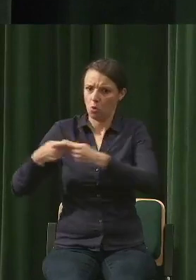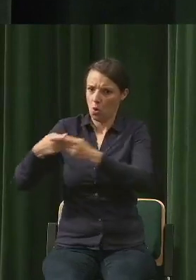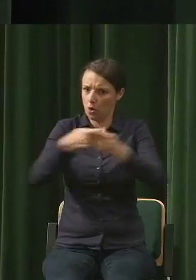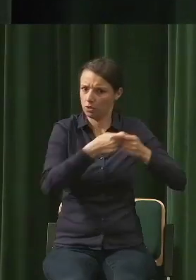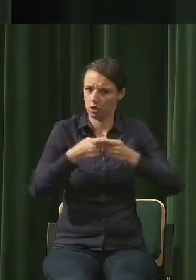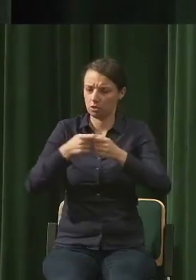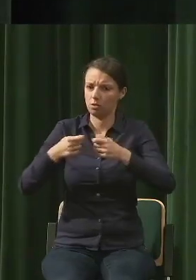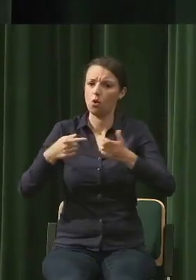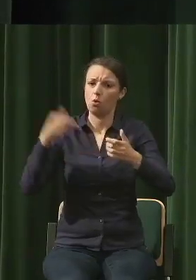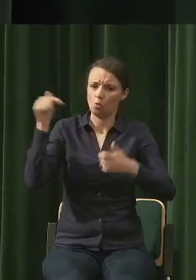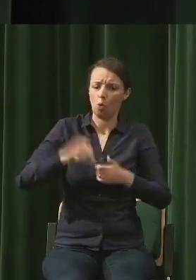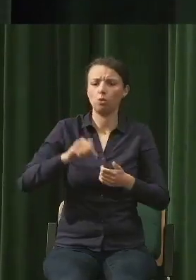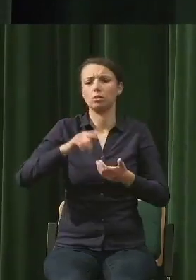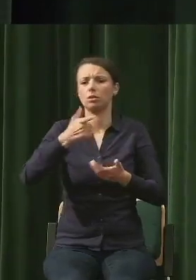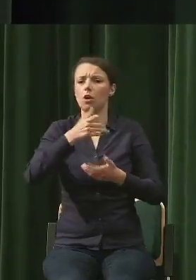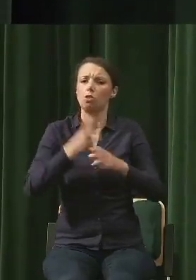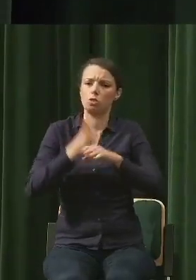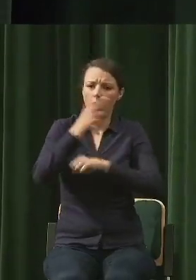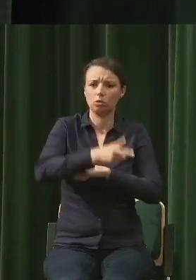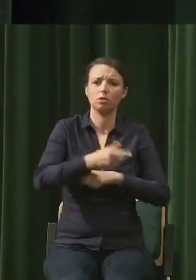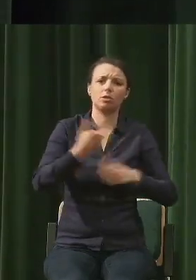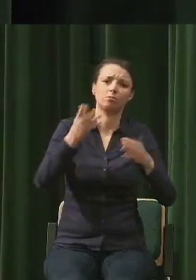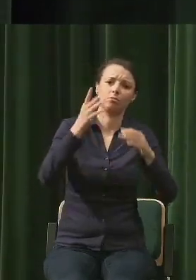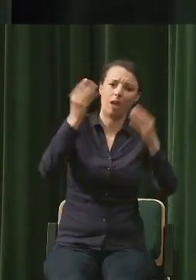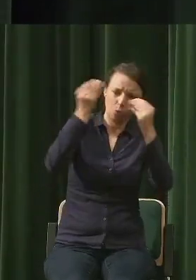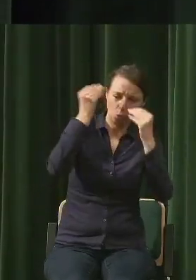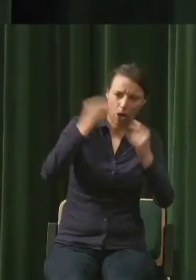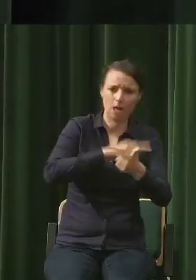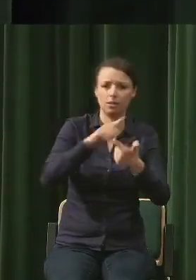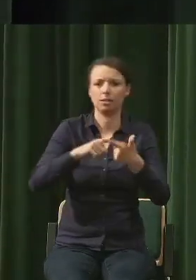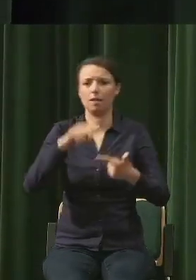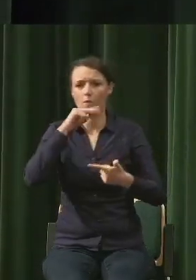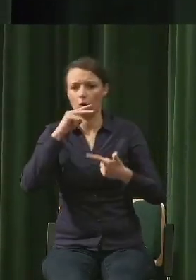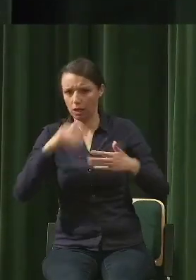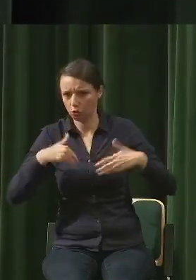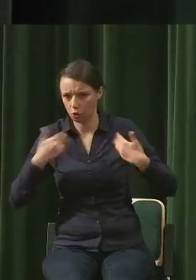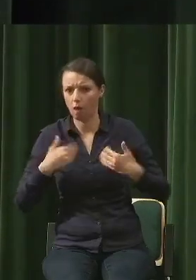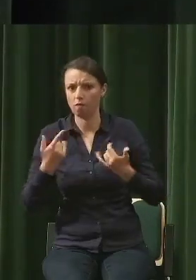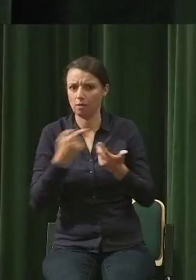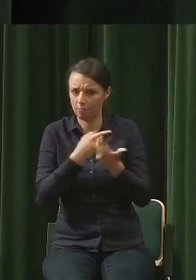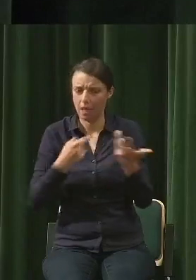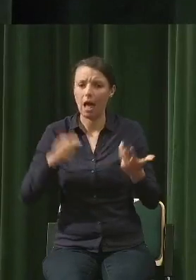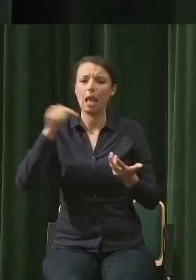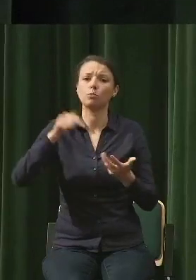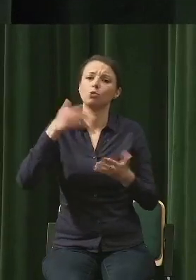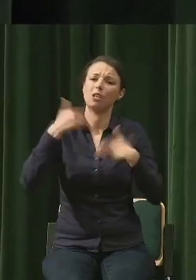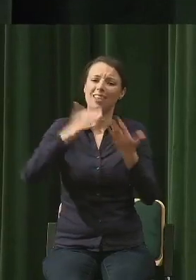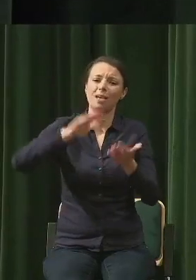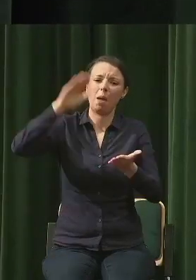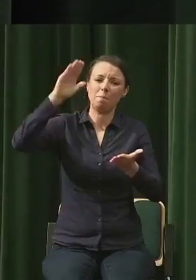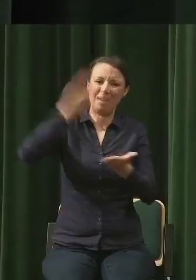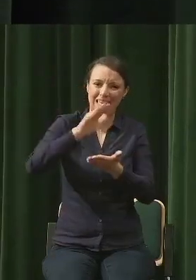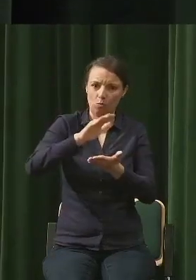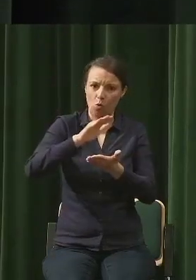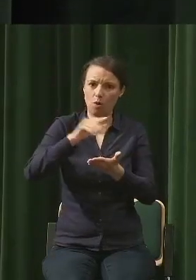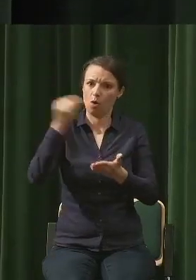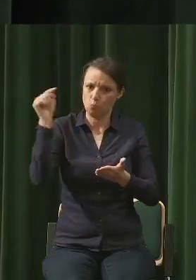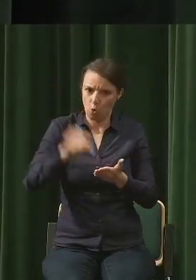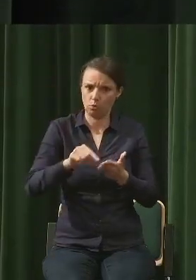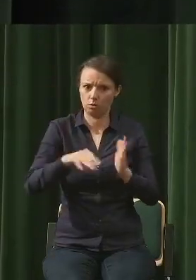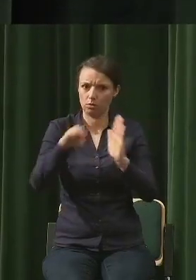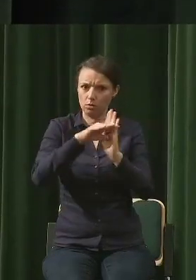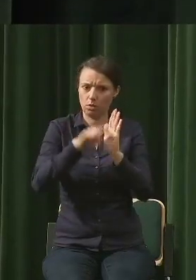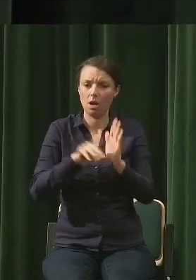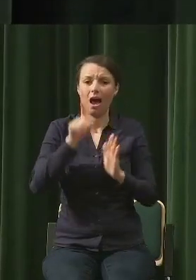dostępu do edukacji, zdrowej wody i tak dalej, no ale zapewnianie tego minimum i ewentualnego czegoś więcej nie może